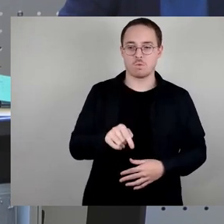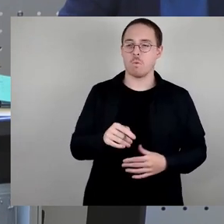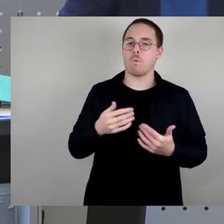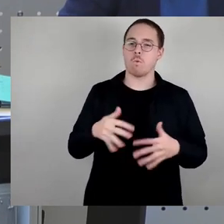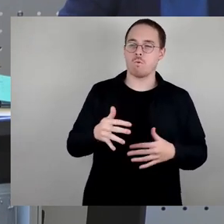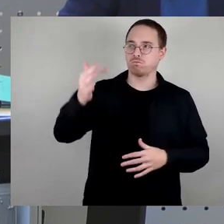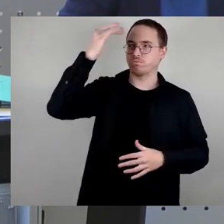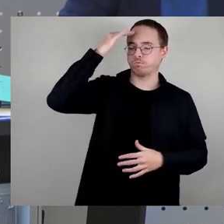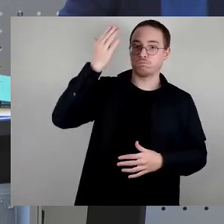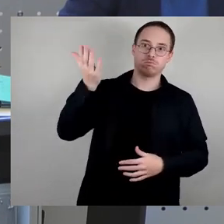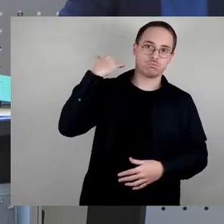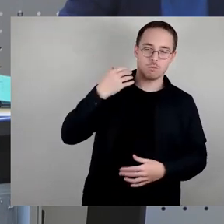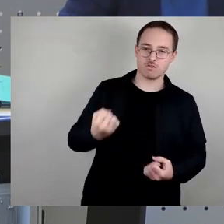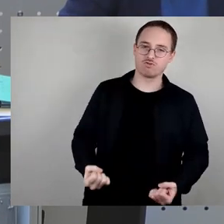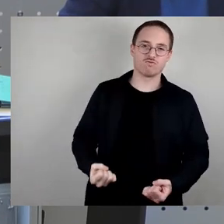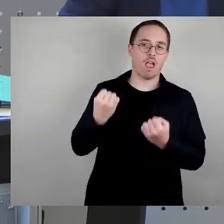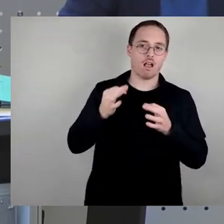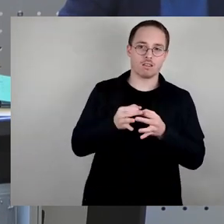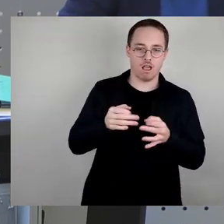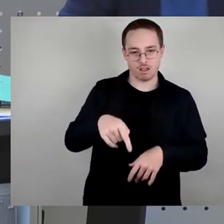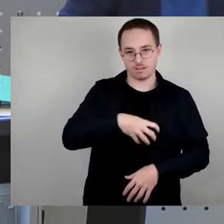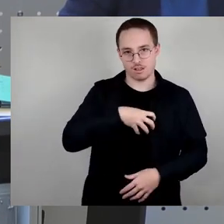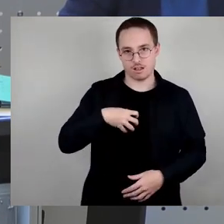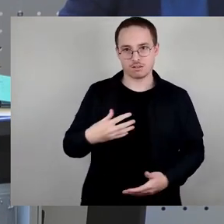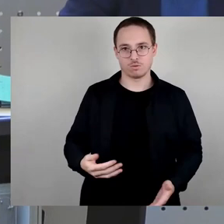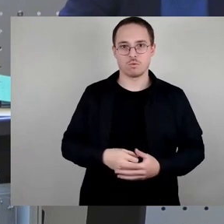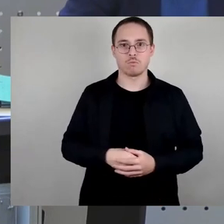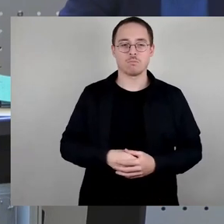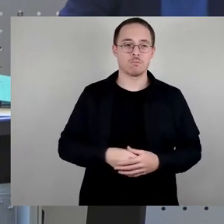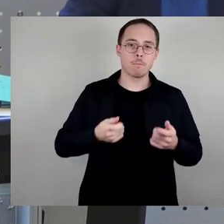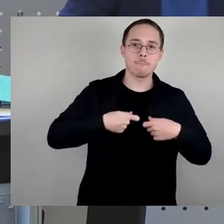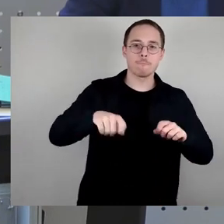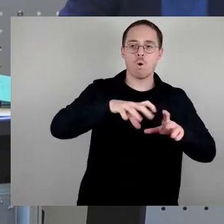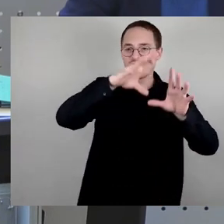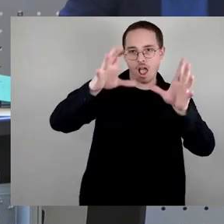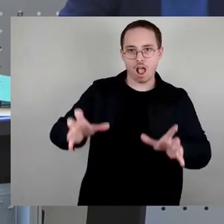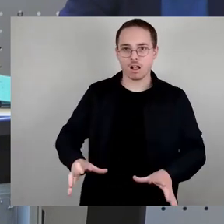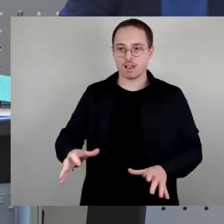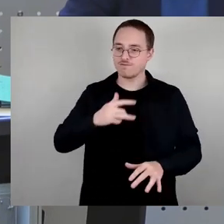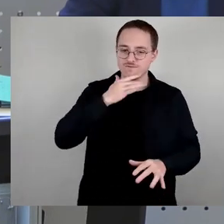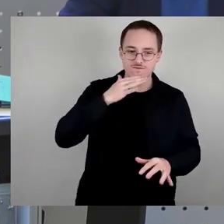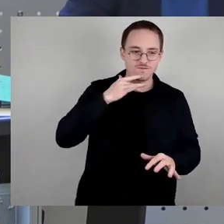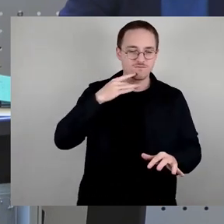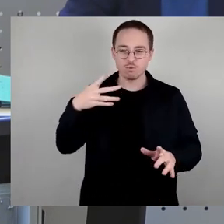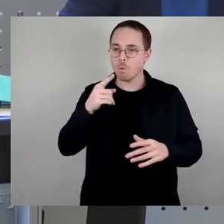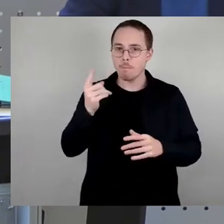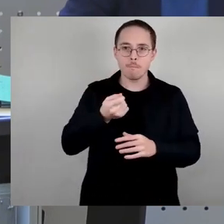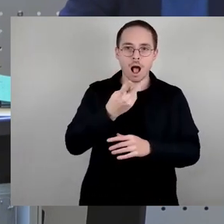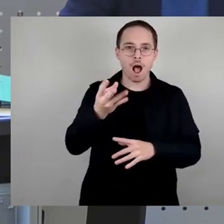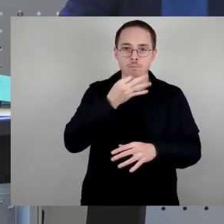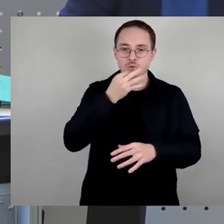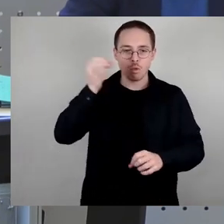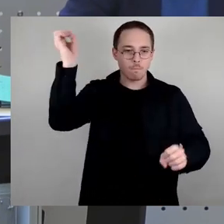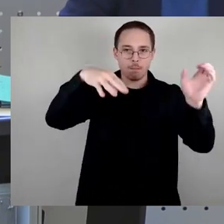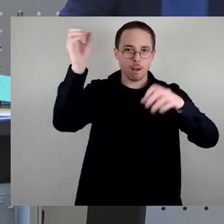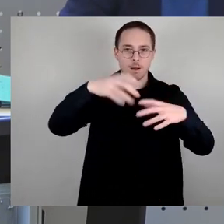Errungenschaften und Bauwerke von mehreren hundert Jahren Dresdner Stadtgeschichte ausgelöscht. Auch heute sind die Narben